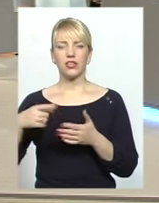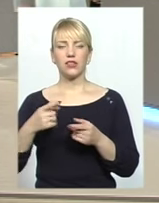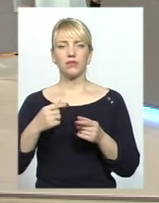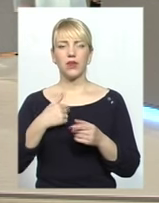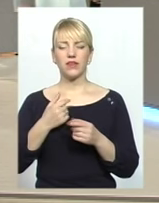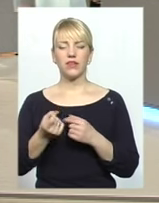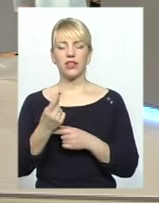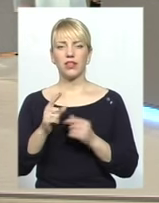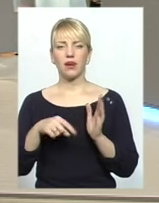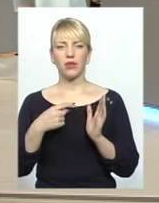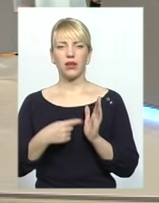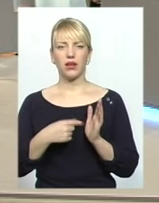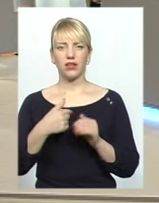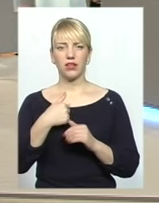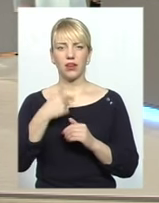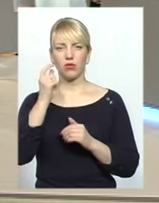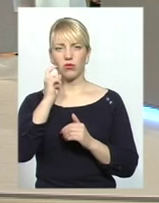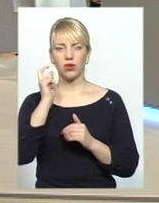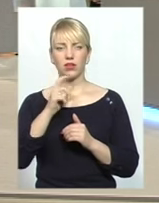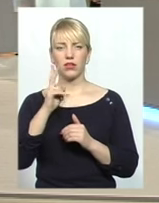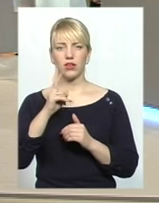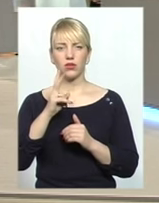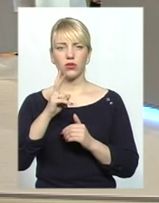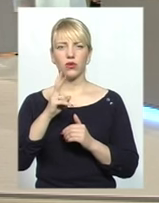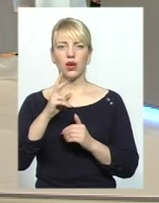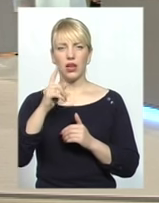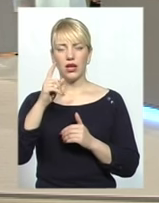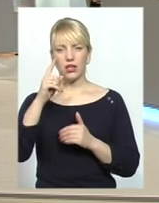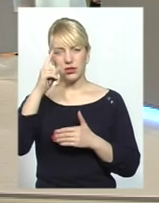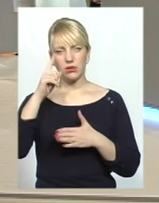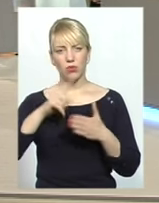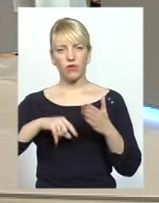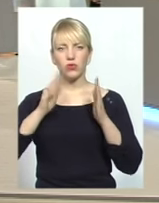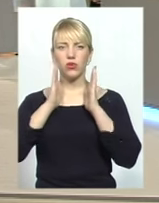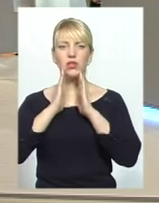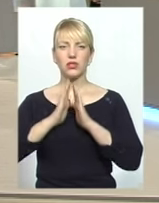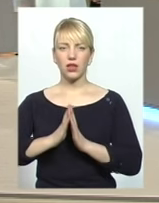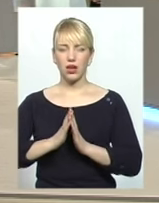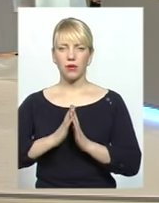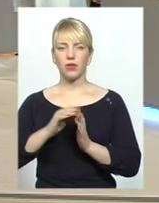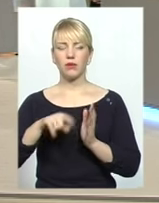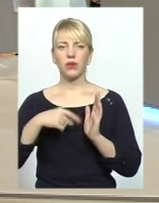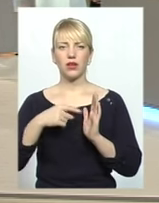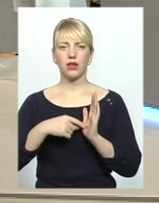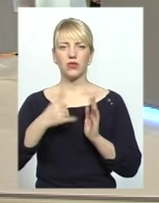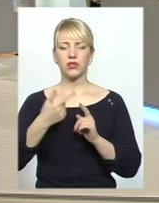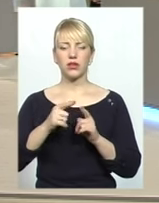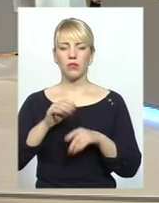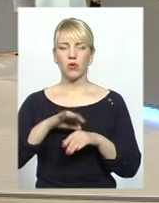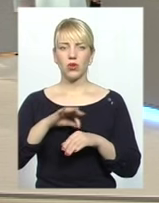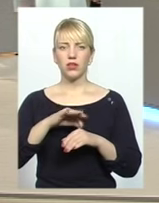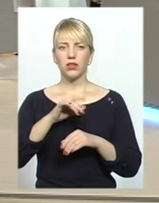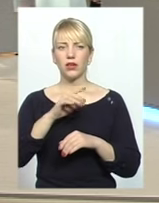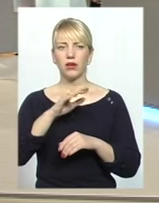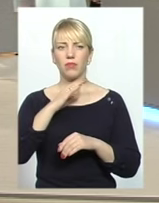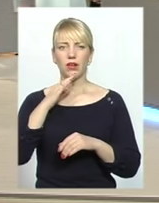українки, яка сповідує іслам. І питання, це були і багатьох мусульман Хмельниччини.